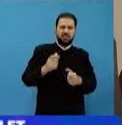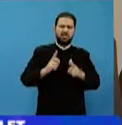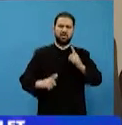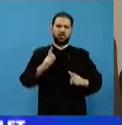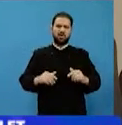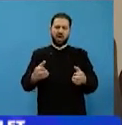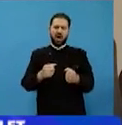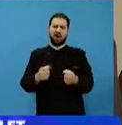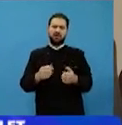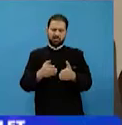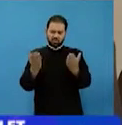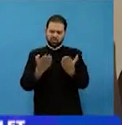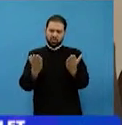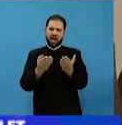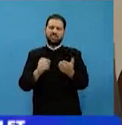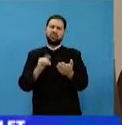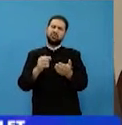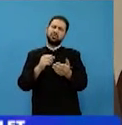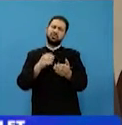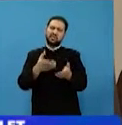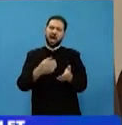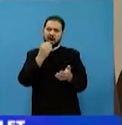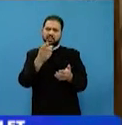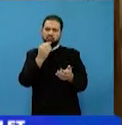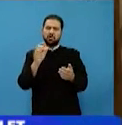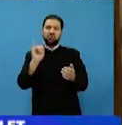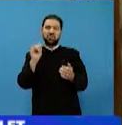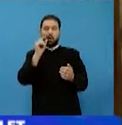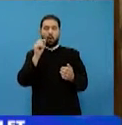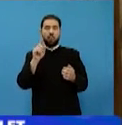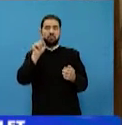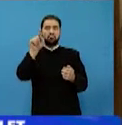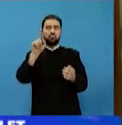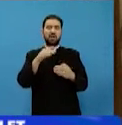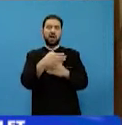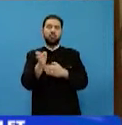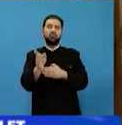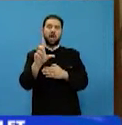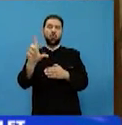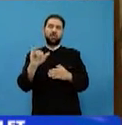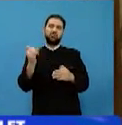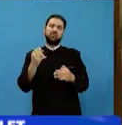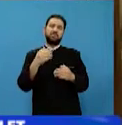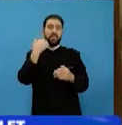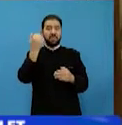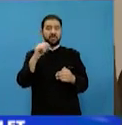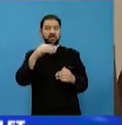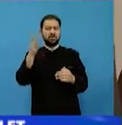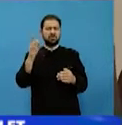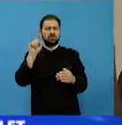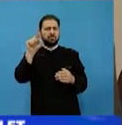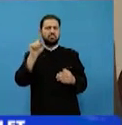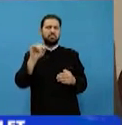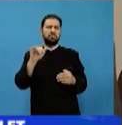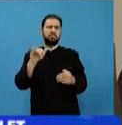o mulțime de răspunsuri pe care trebuia să le dea, cineva sună la poartă. Și când sună la poartă, el se ridică și